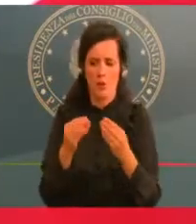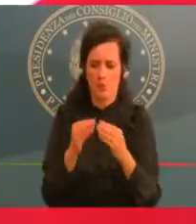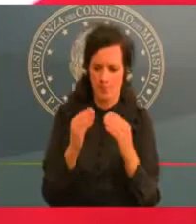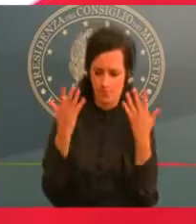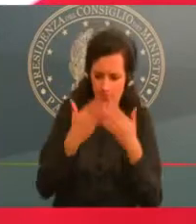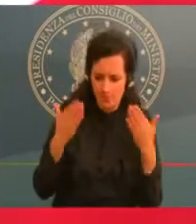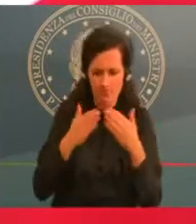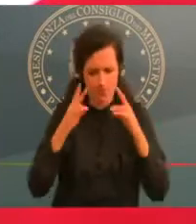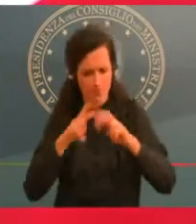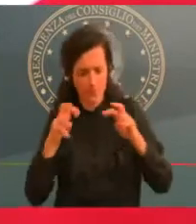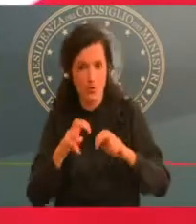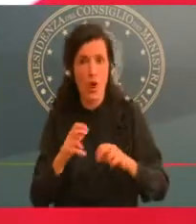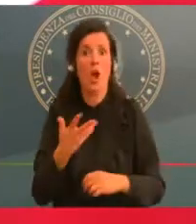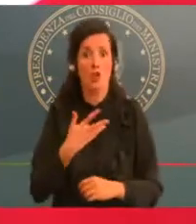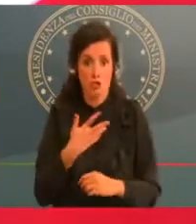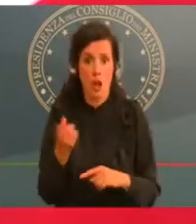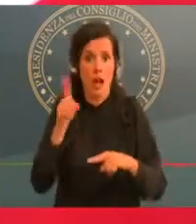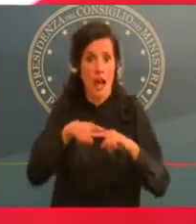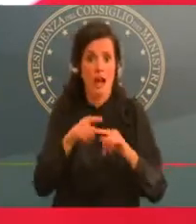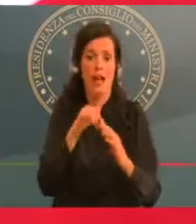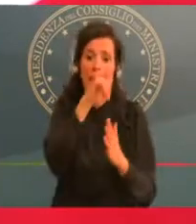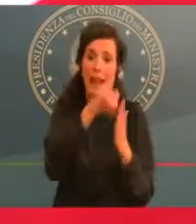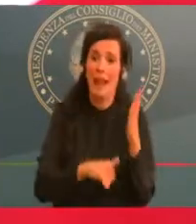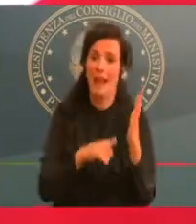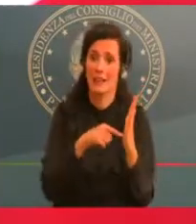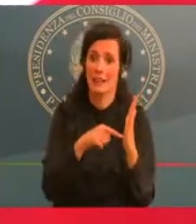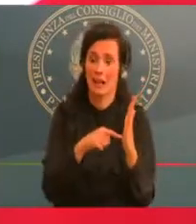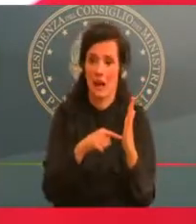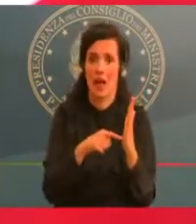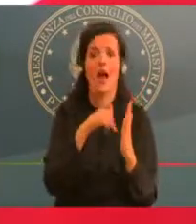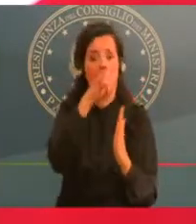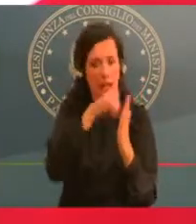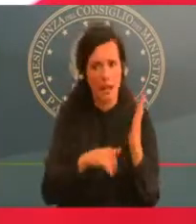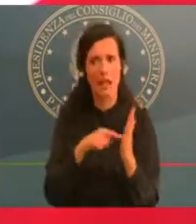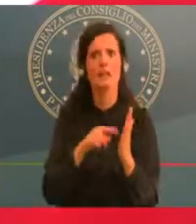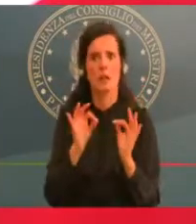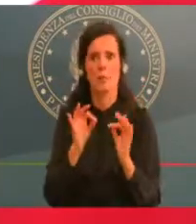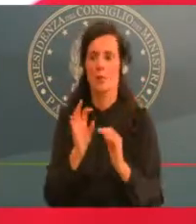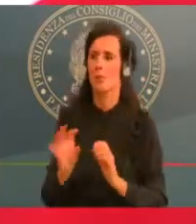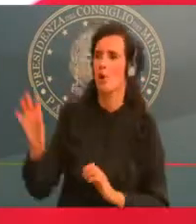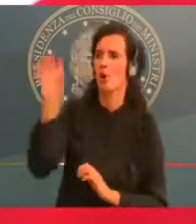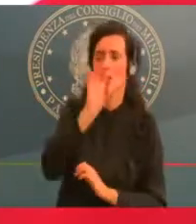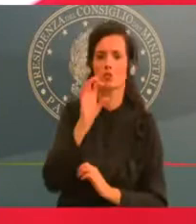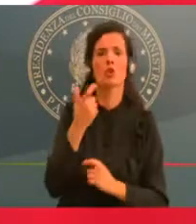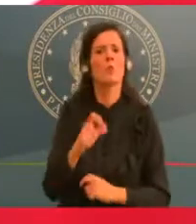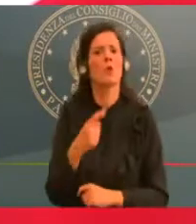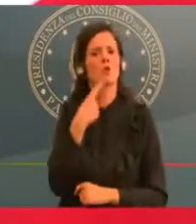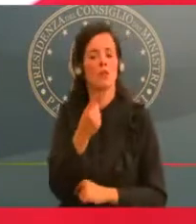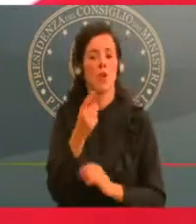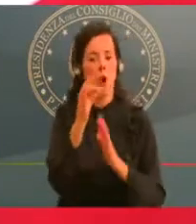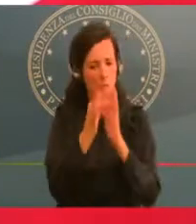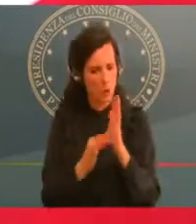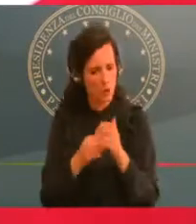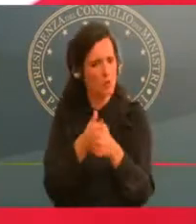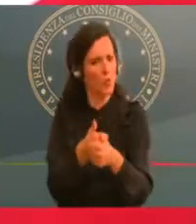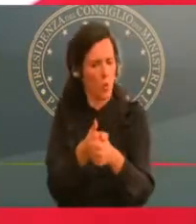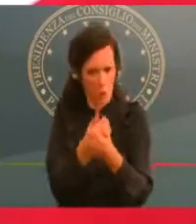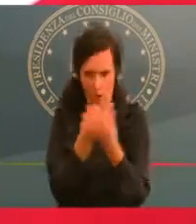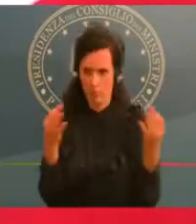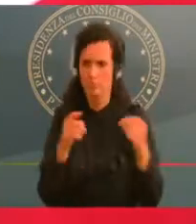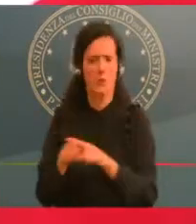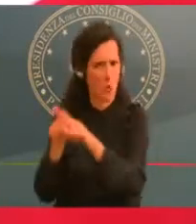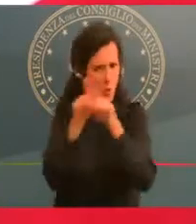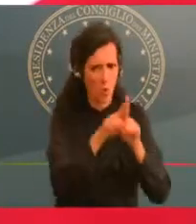misure univoche nazionali con l'integrazione di misure più restrittive per le Regioni che ne hanno bisogno, così nero su